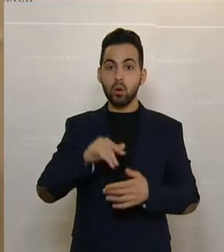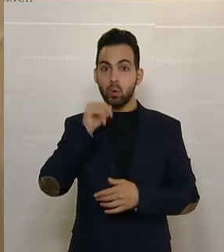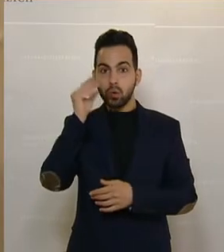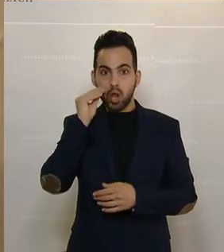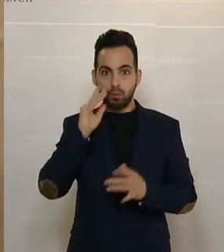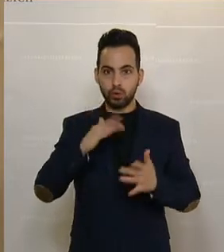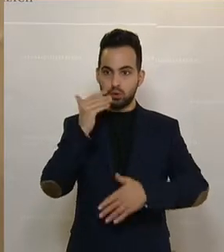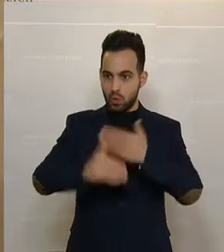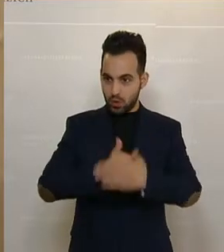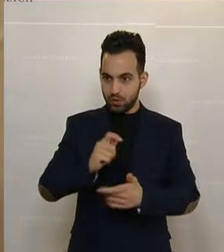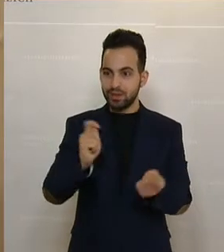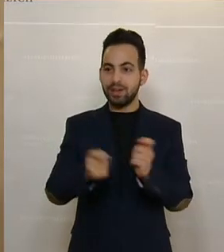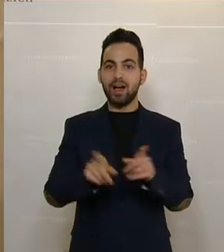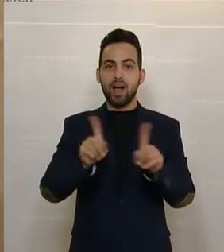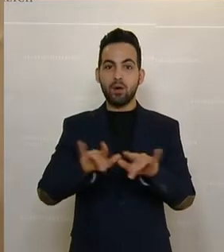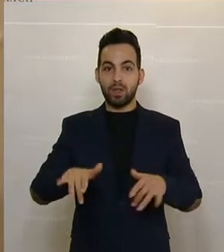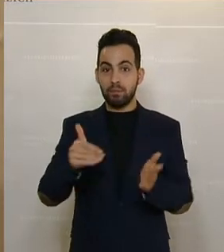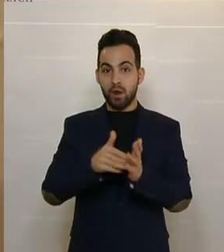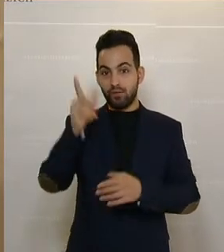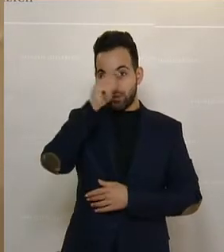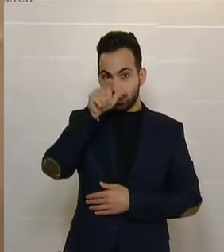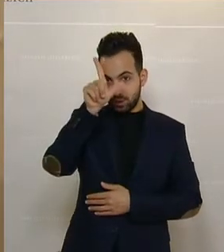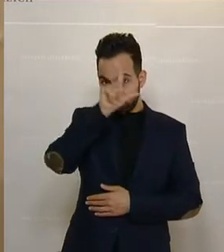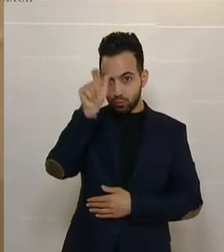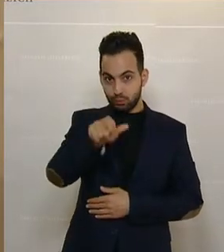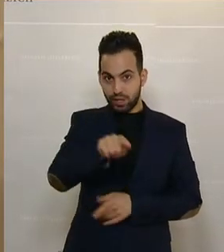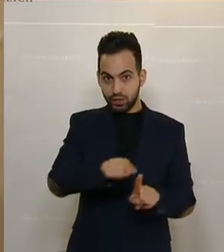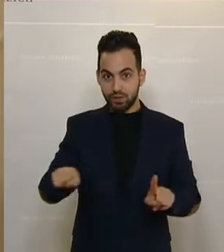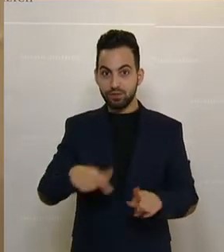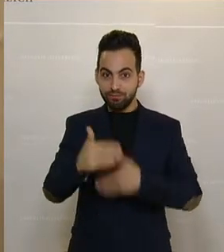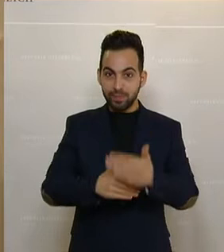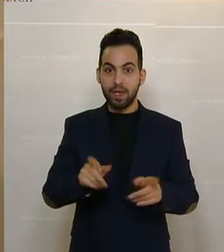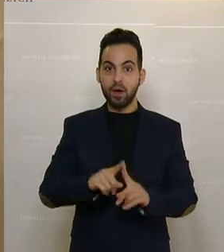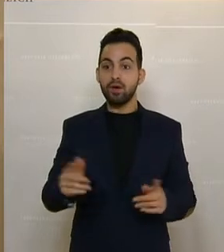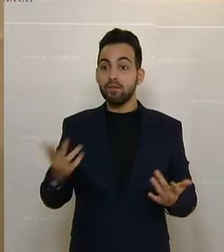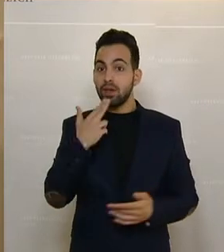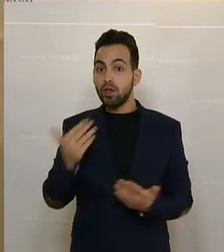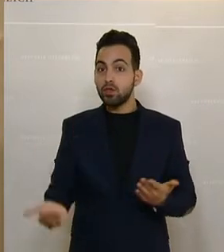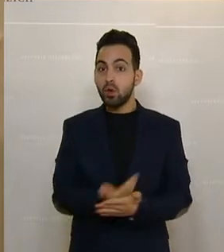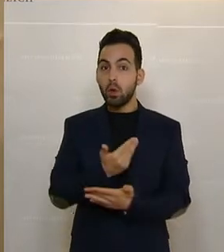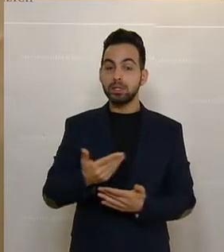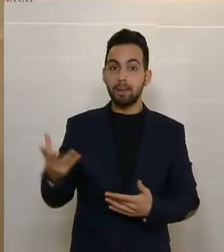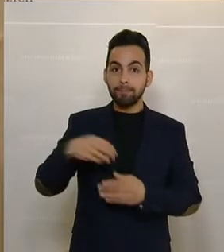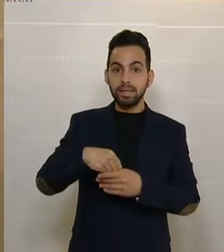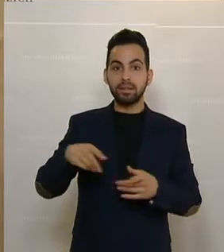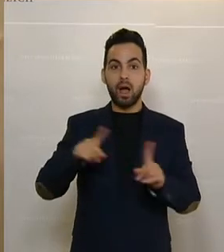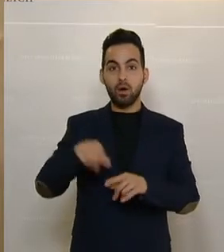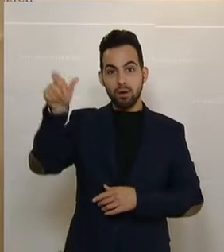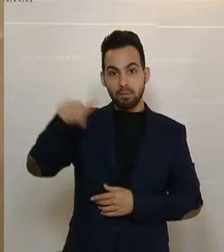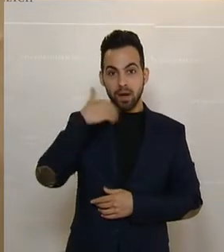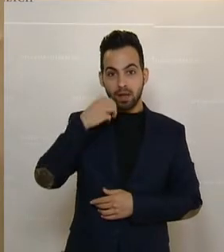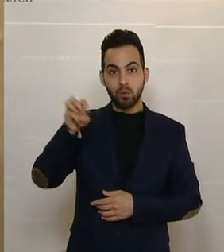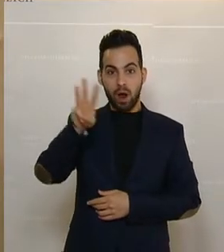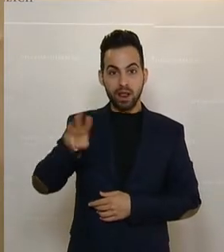vorwärtsgebracht. In dem Bereich braucht es verrückte Typen, die vorangehen und die vielleicht Neues auch mitbringen. Und Greg Weiler hat